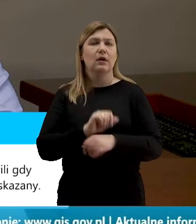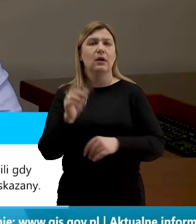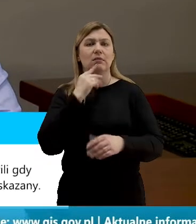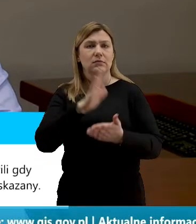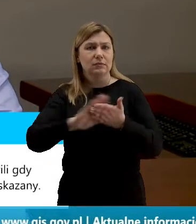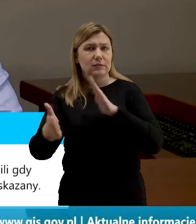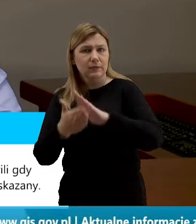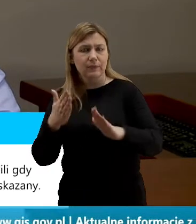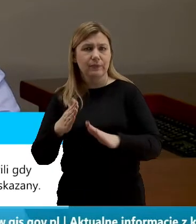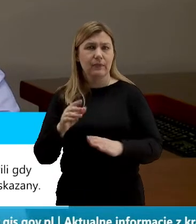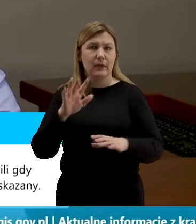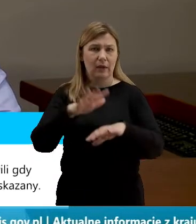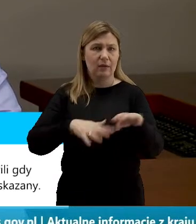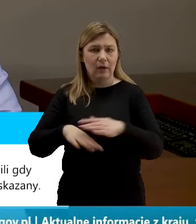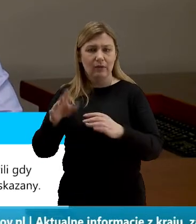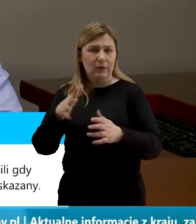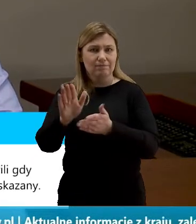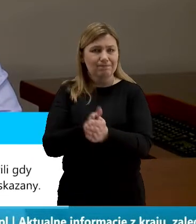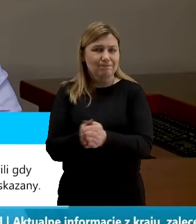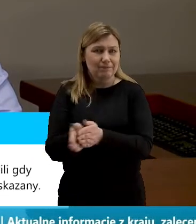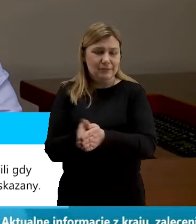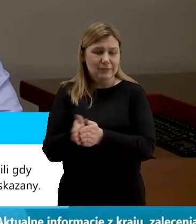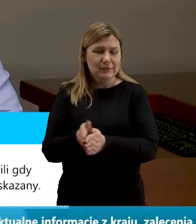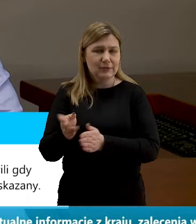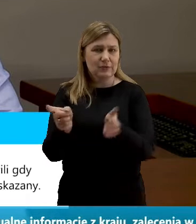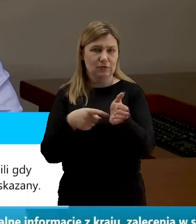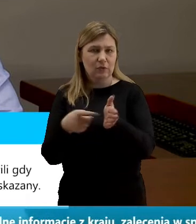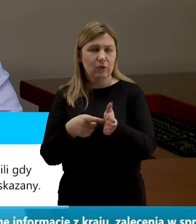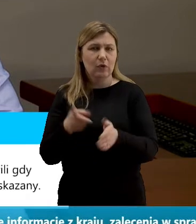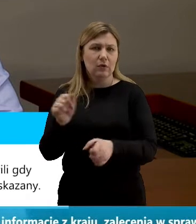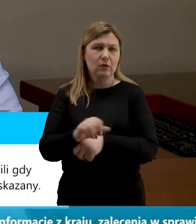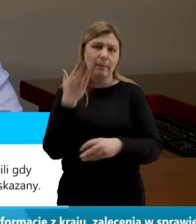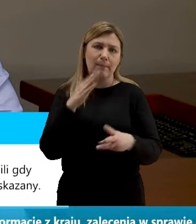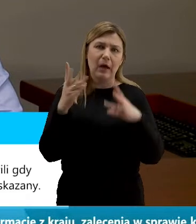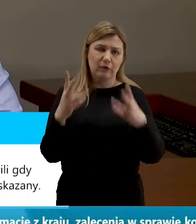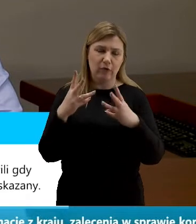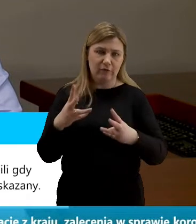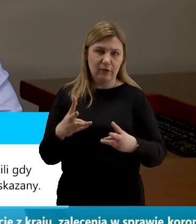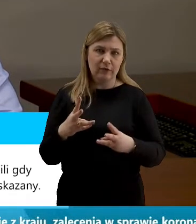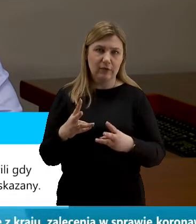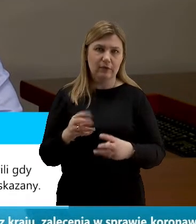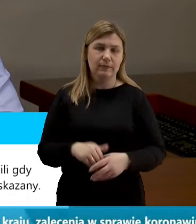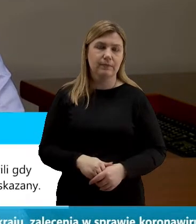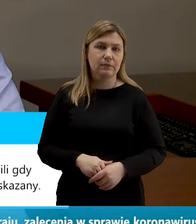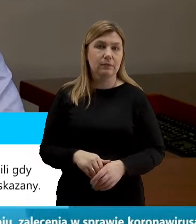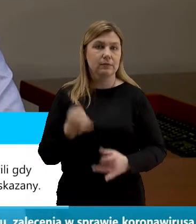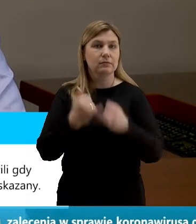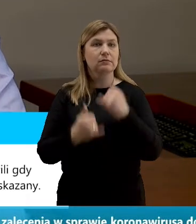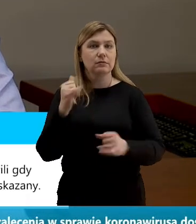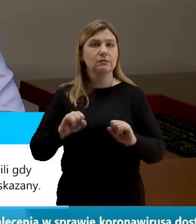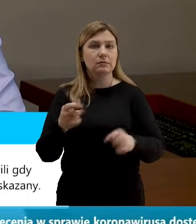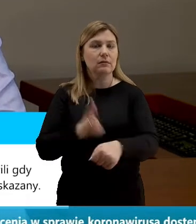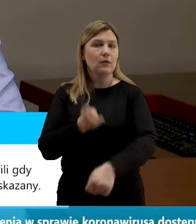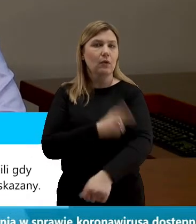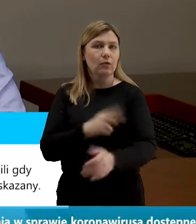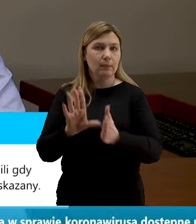się dezynfekować ręce co jakiś czas. To jest w wszystkim bardzo ważne i istotne. Jeżeli chodzi o funkcjonowanie